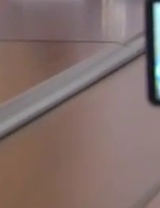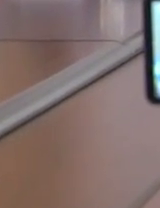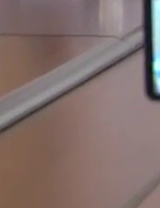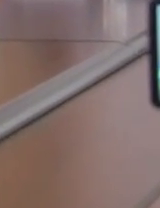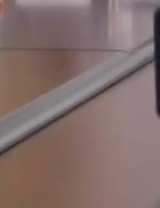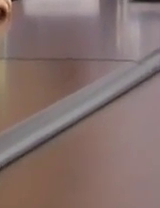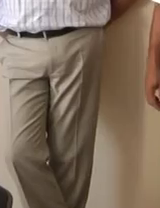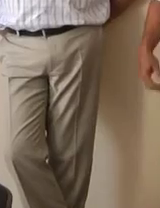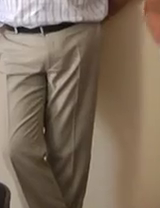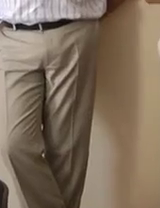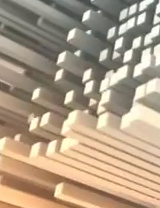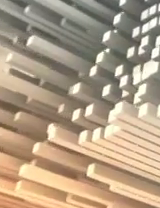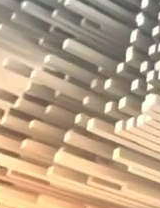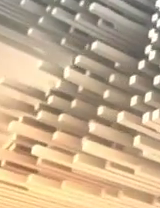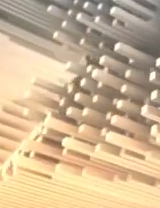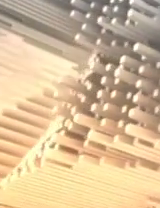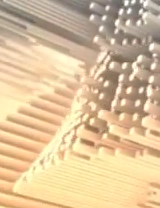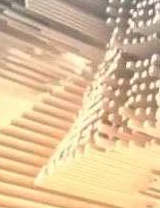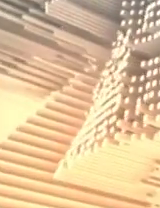люстраційної комісії надійде лише у п'ятницю